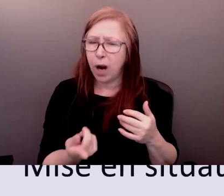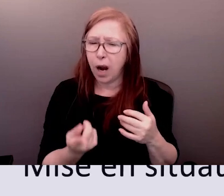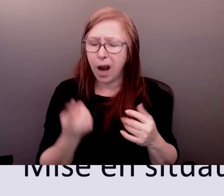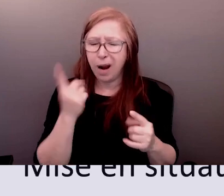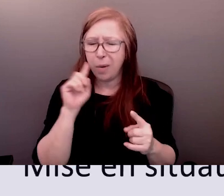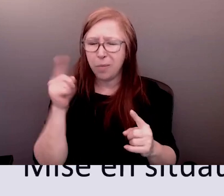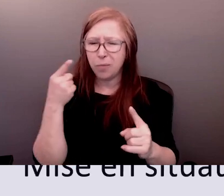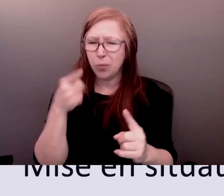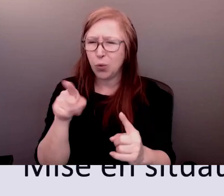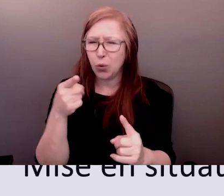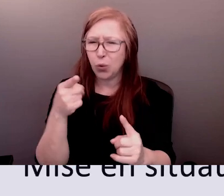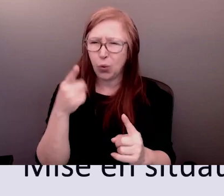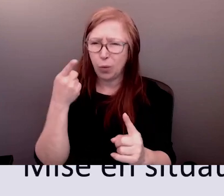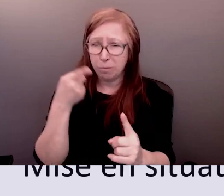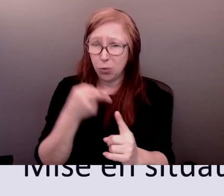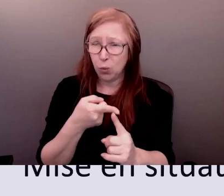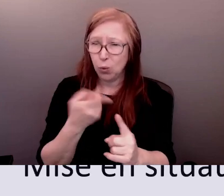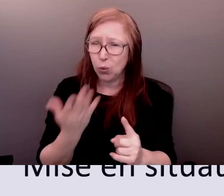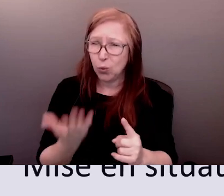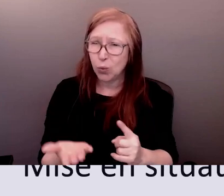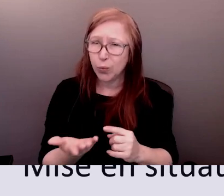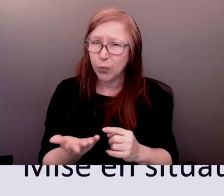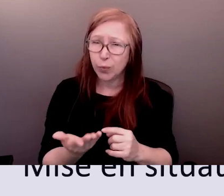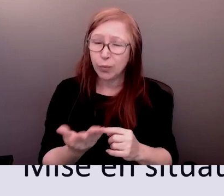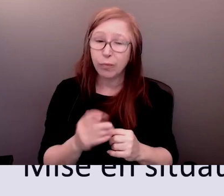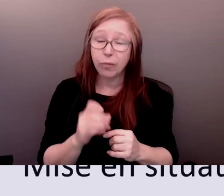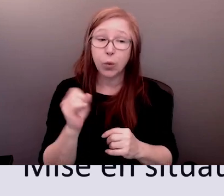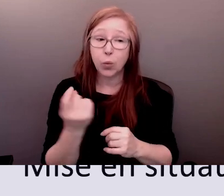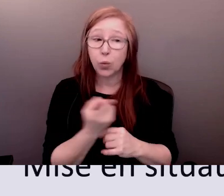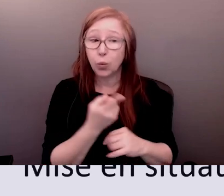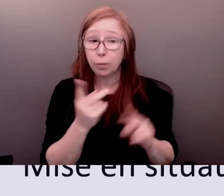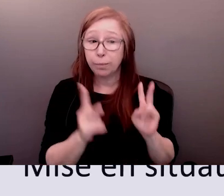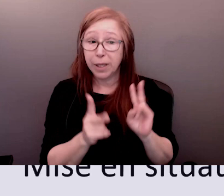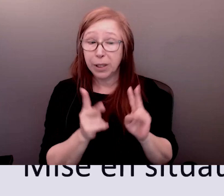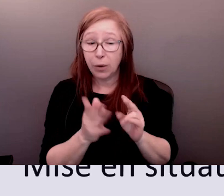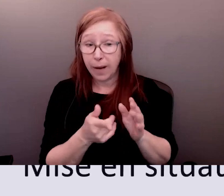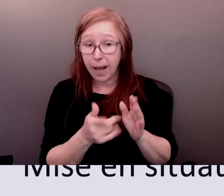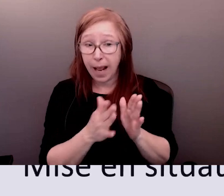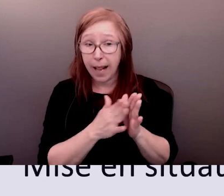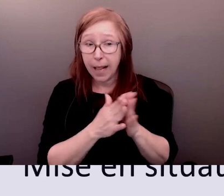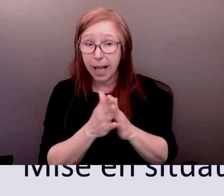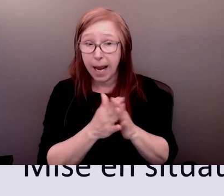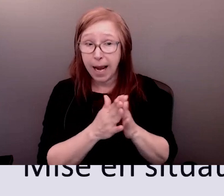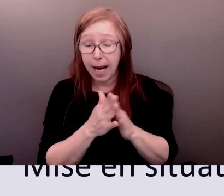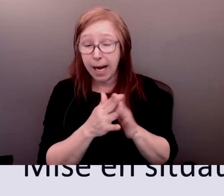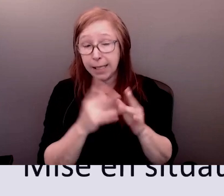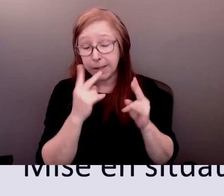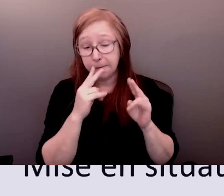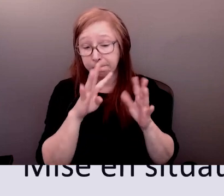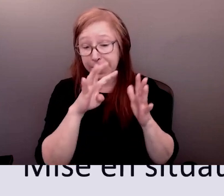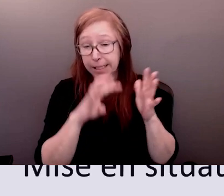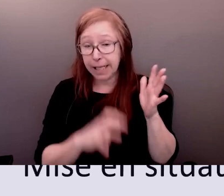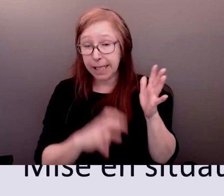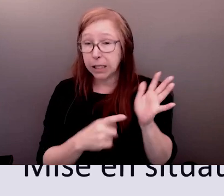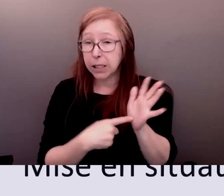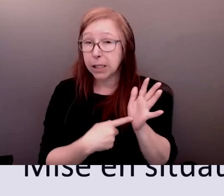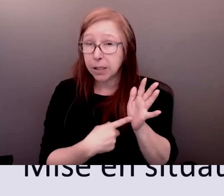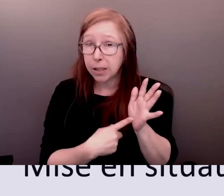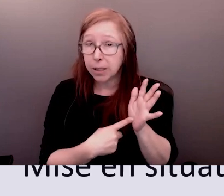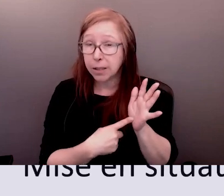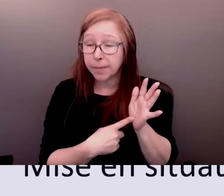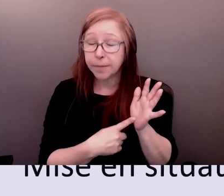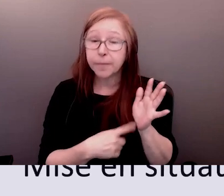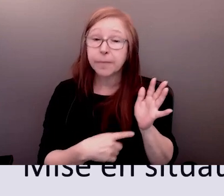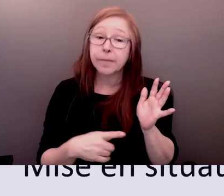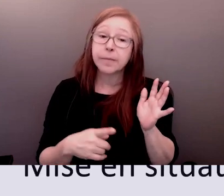l'intégration de par défaut donc quel langage supplémentaire est-ce que vous pouvez utiliser pour éviter cela cela ne sera pas